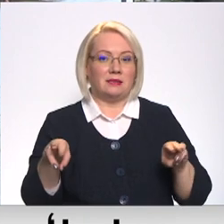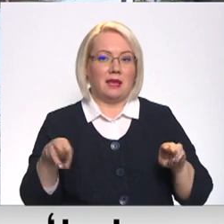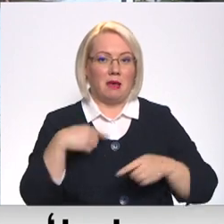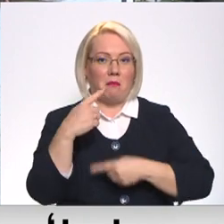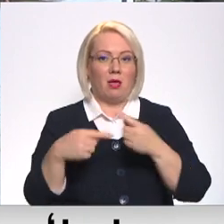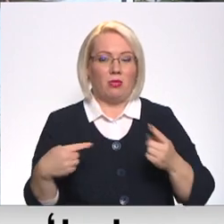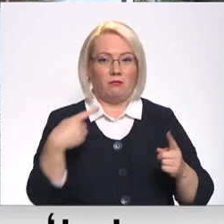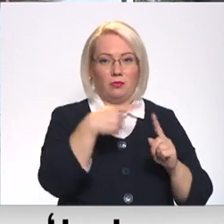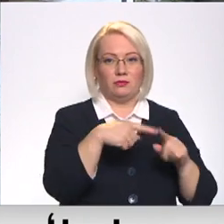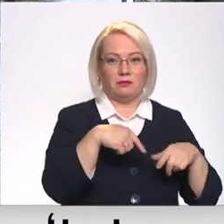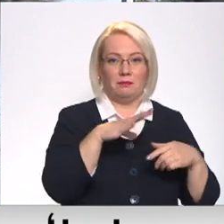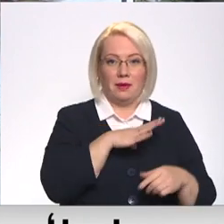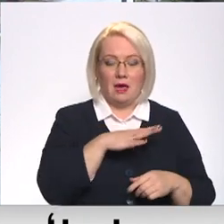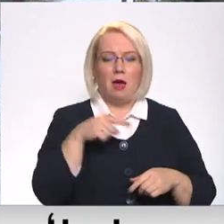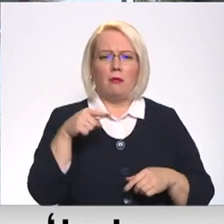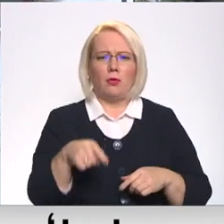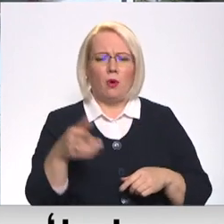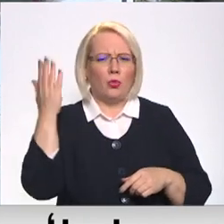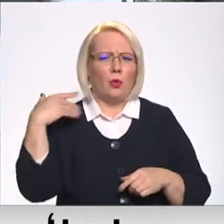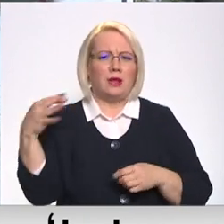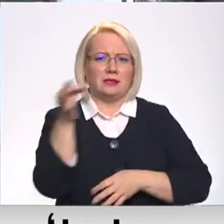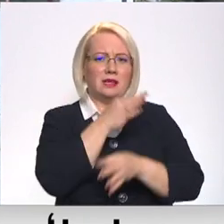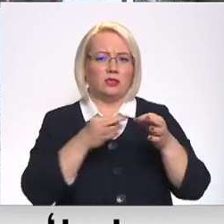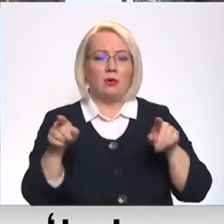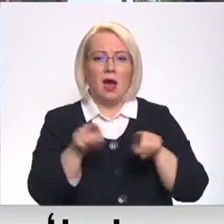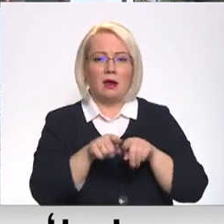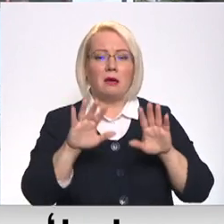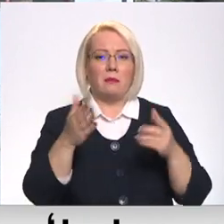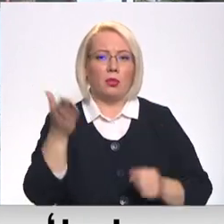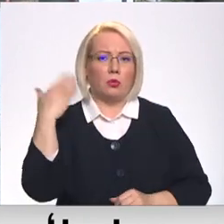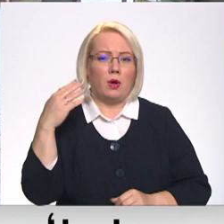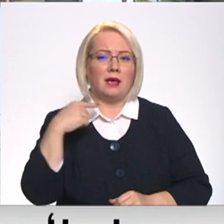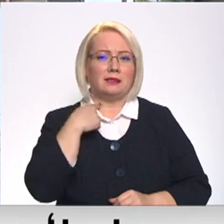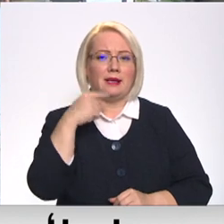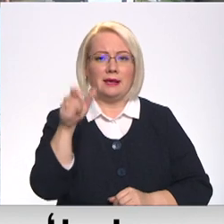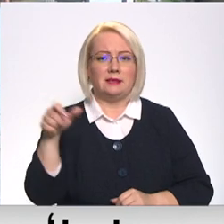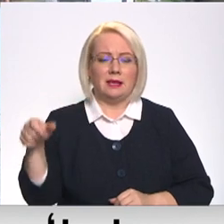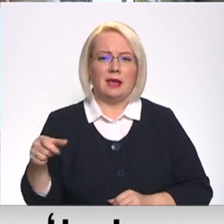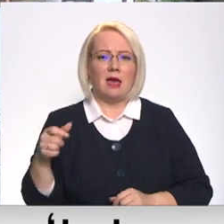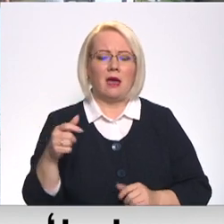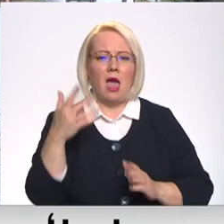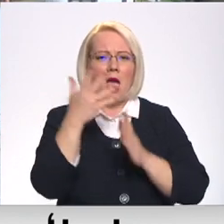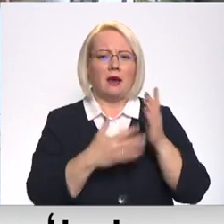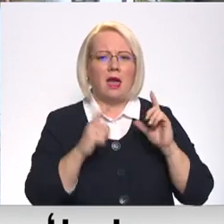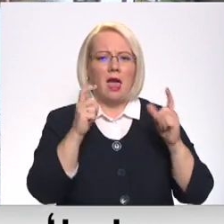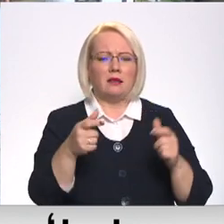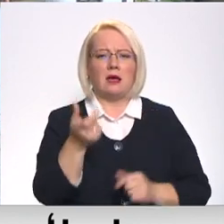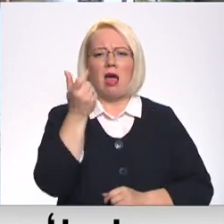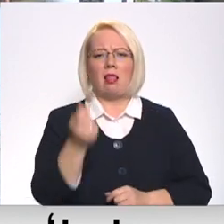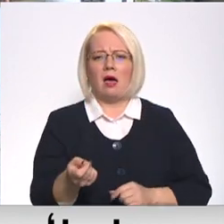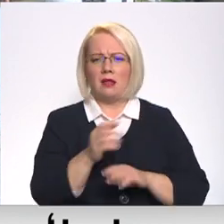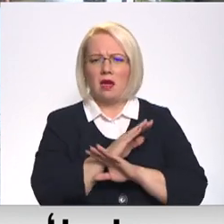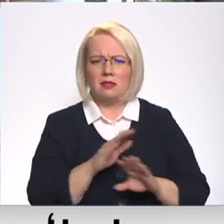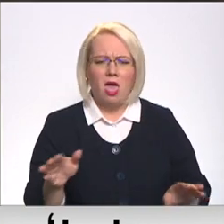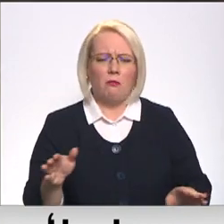liekas, 9. gados ar mēs diskutējām par šo tēmu, tikai toreiz nāca rīdzinieki ar reiķiniem, ka tas lētāk nebūs.